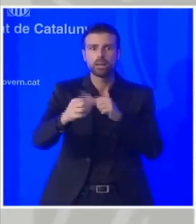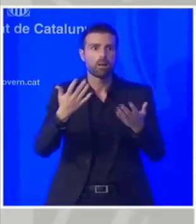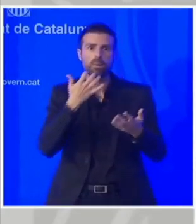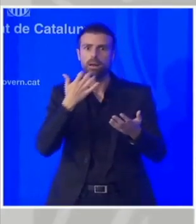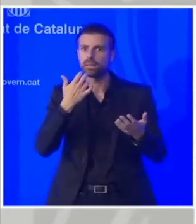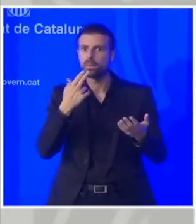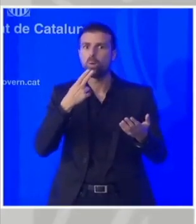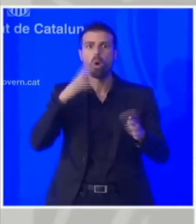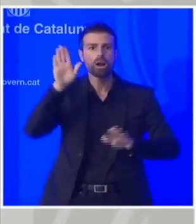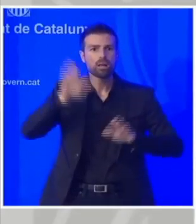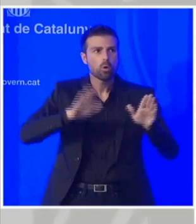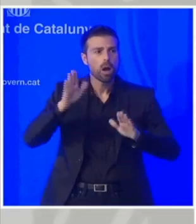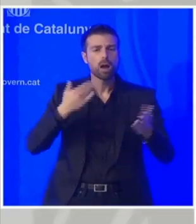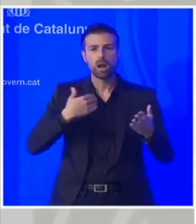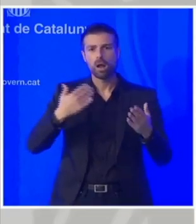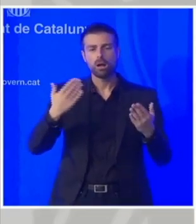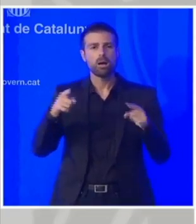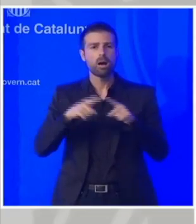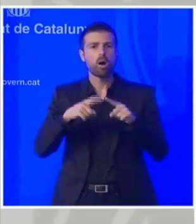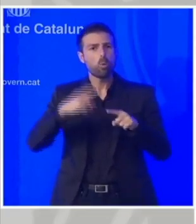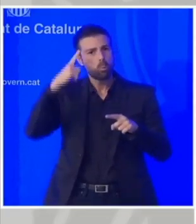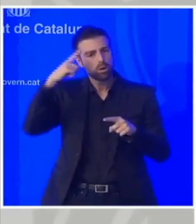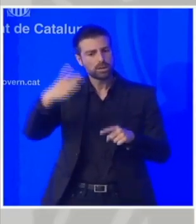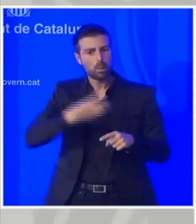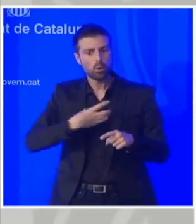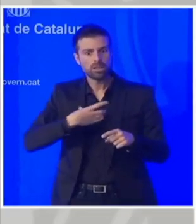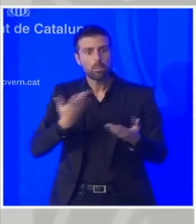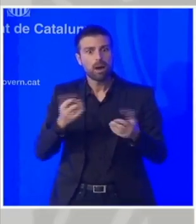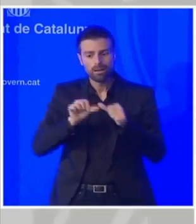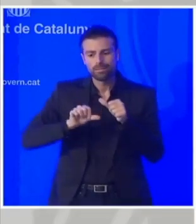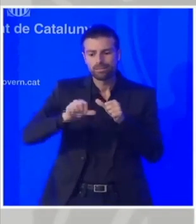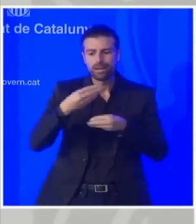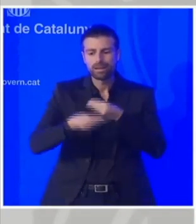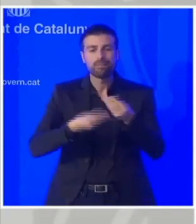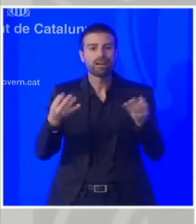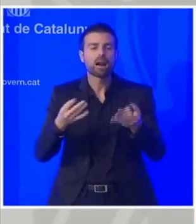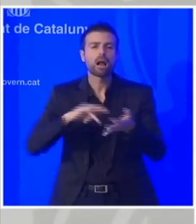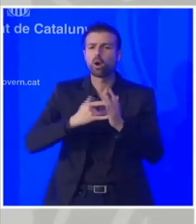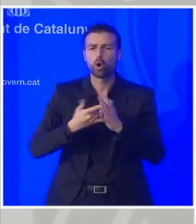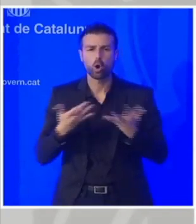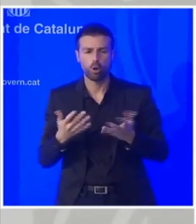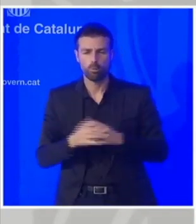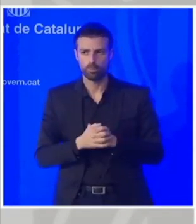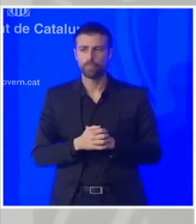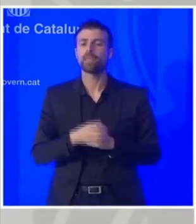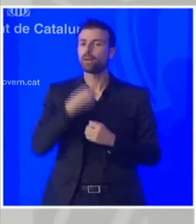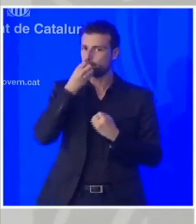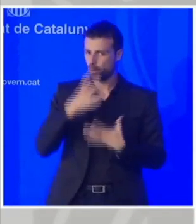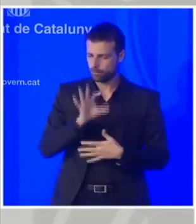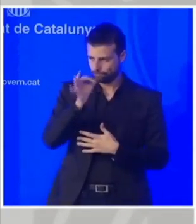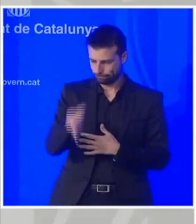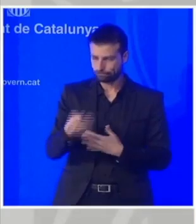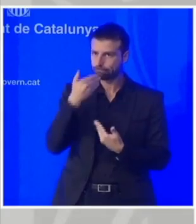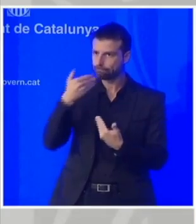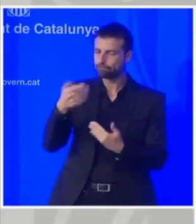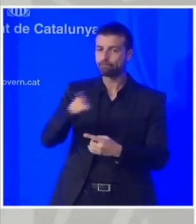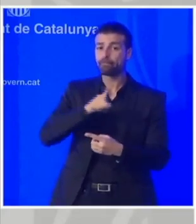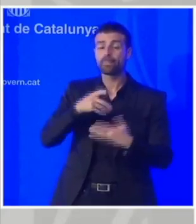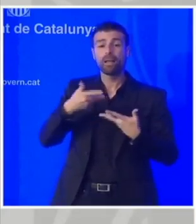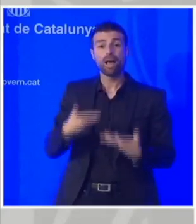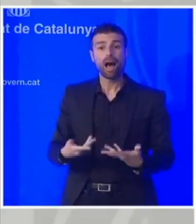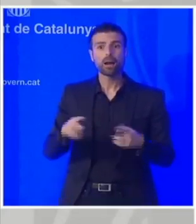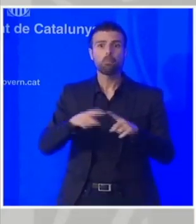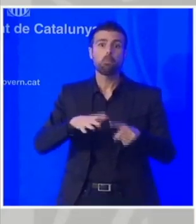guàrdies urbanes les policies locals estan fent en aquest segon estat d'alarma molt bé en aquest cas hi ha la possibilitat via el